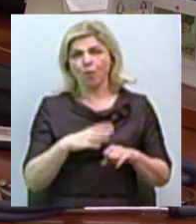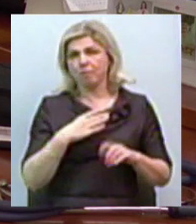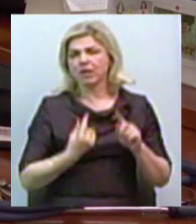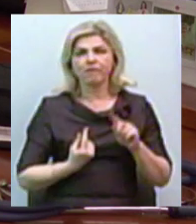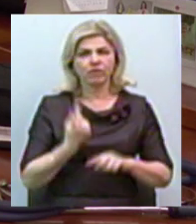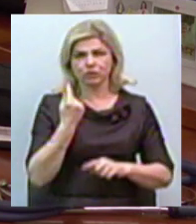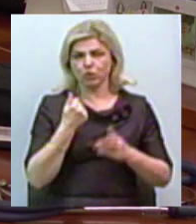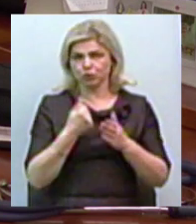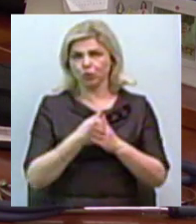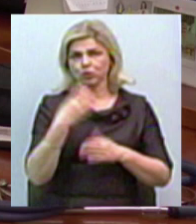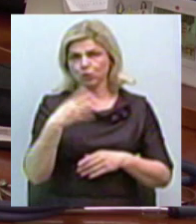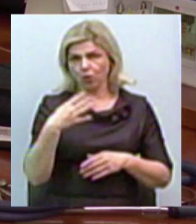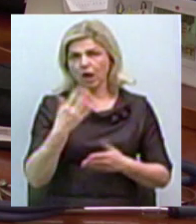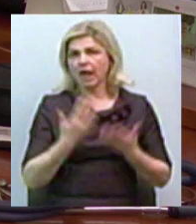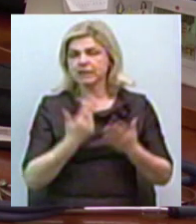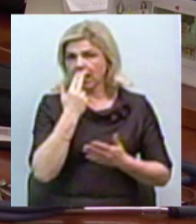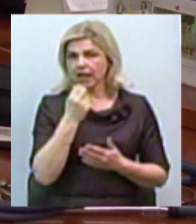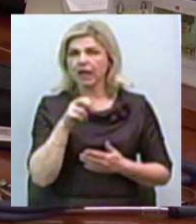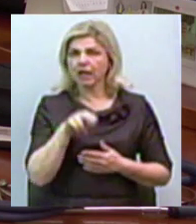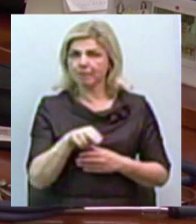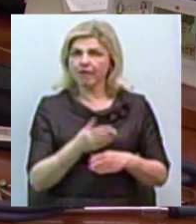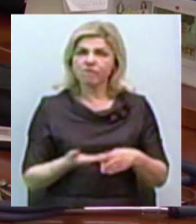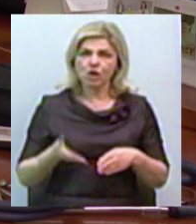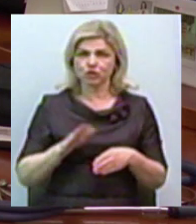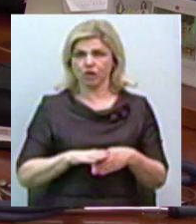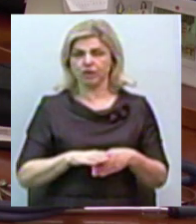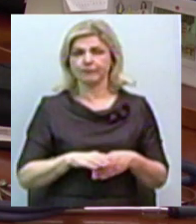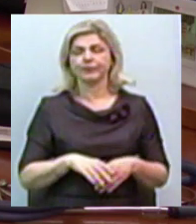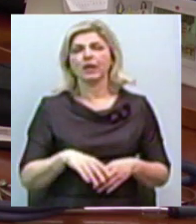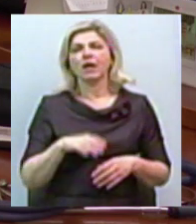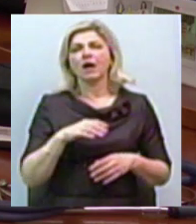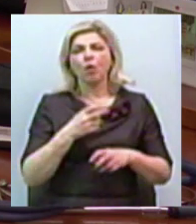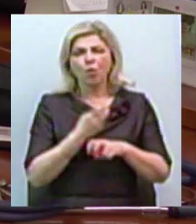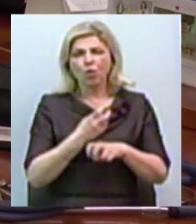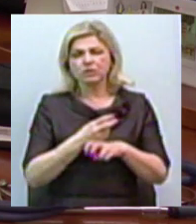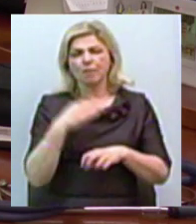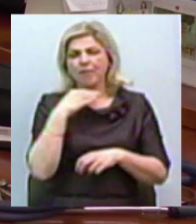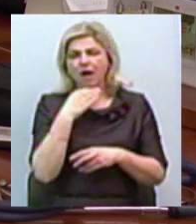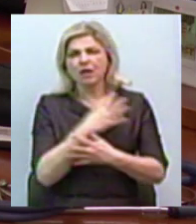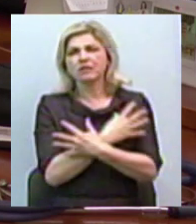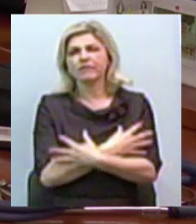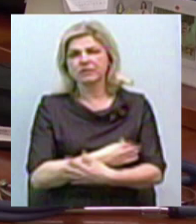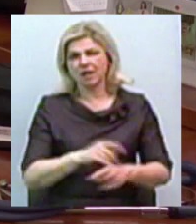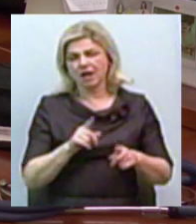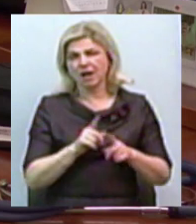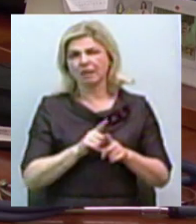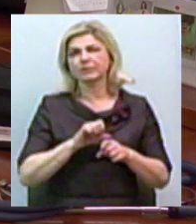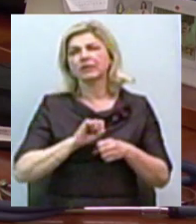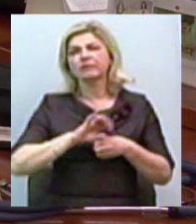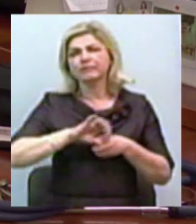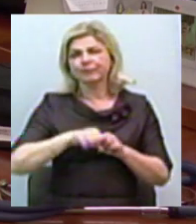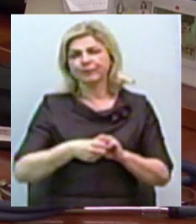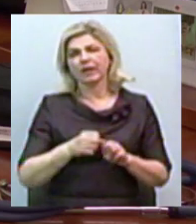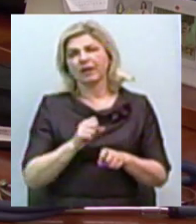40, якщо це грип важкий, перевіг. Ломота в м'язах, нежить,